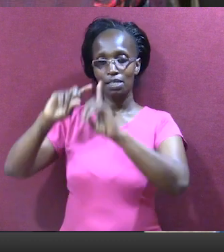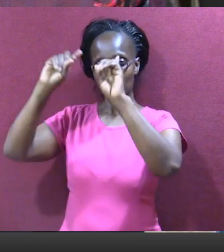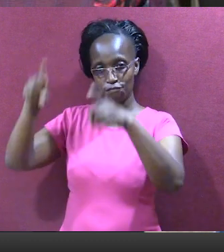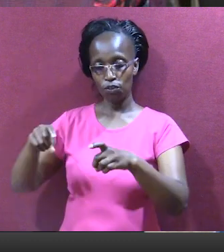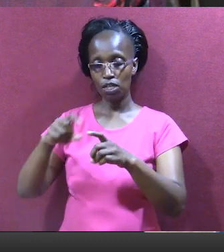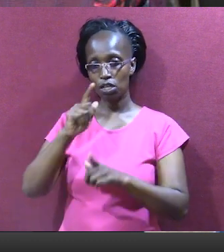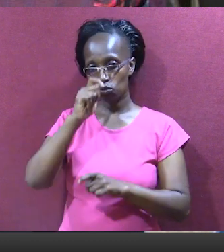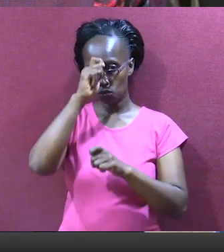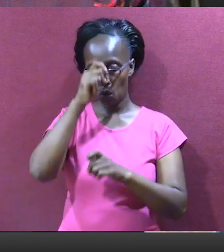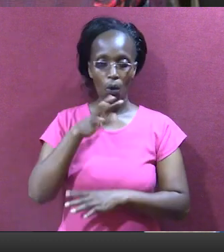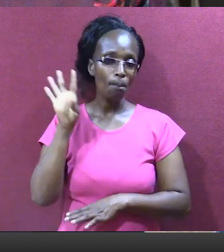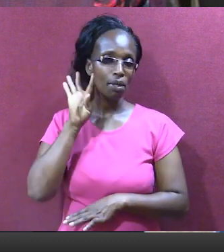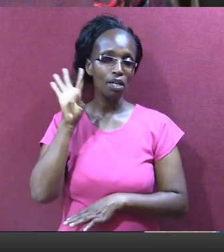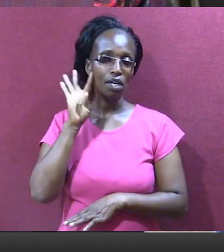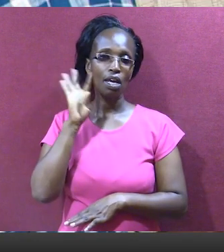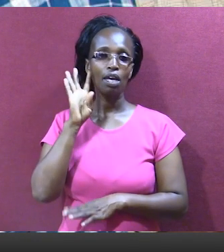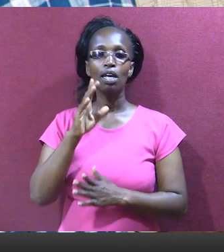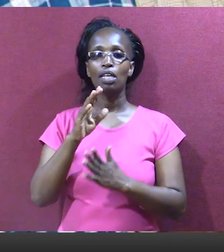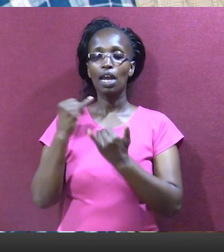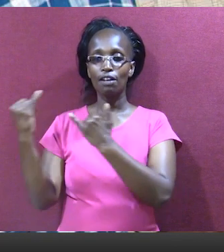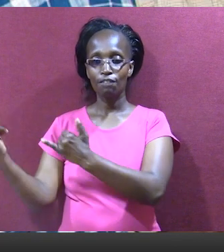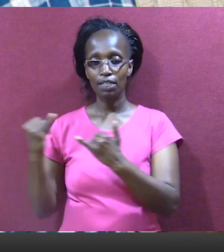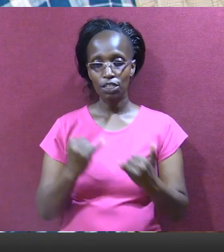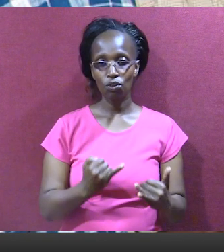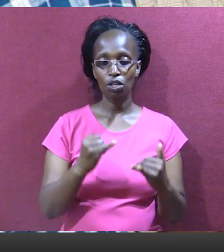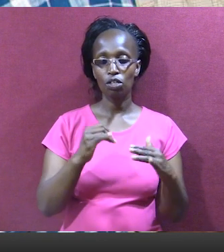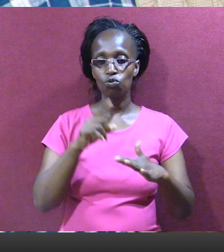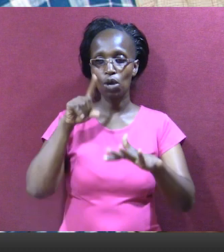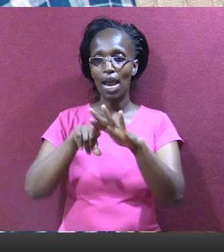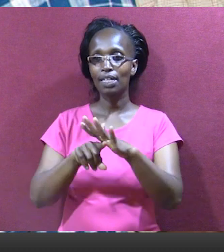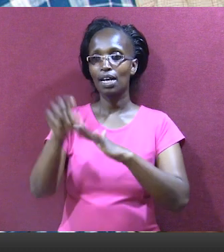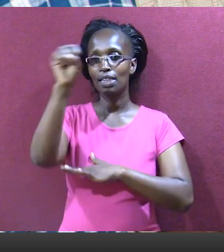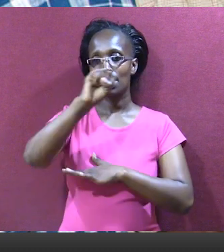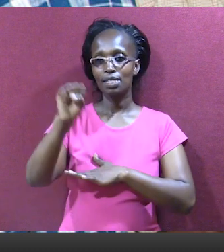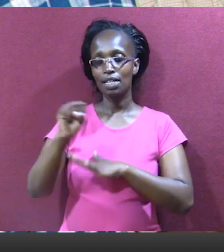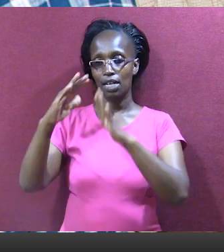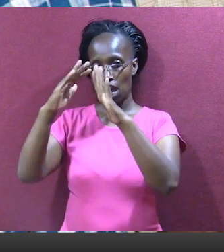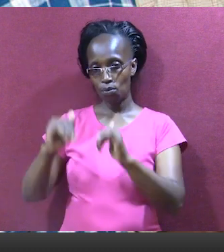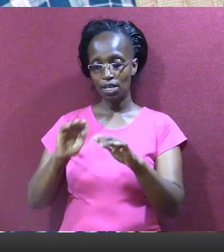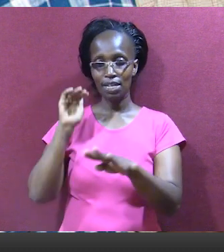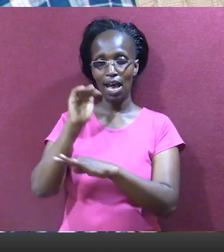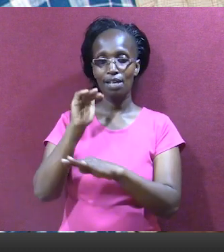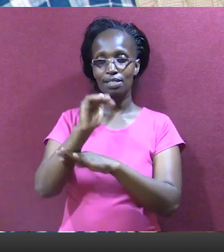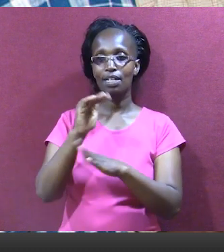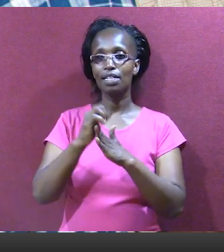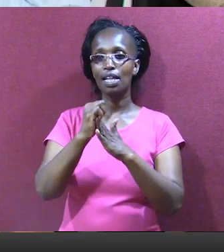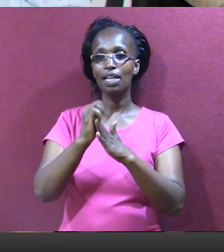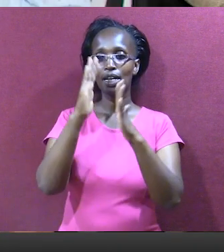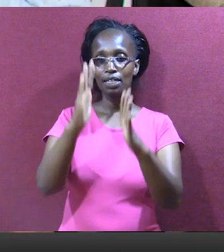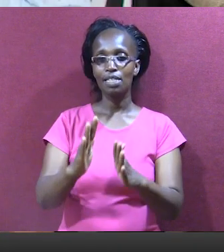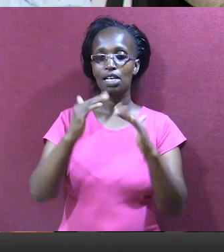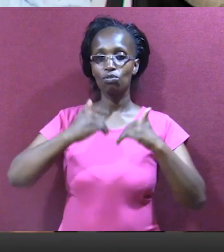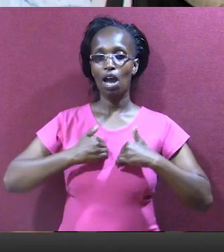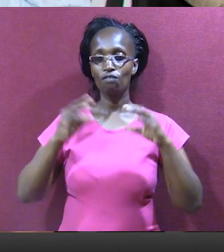Walikataa kutimu walikua kuelekea ikulu Hapa mbongu wa mavoko, Patrick Makau Aki washauri